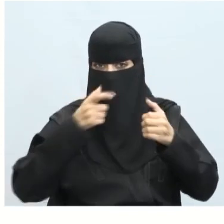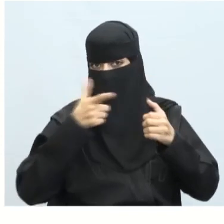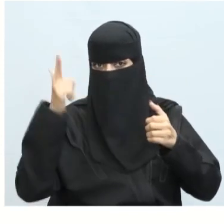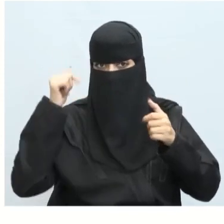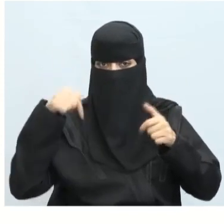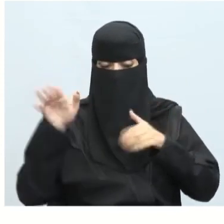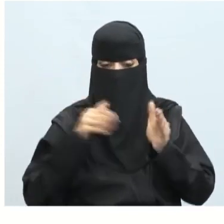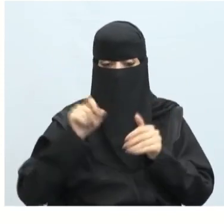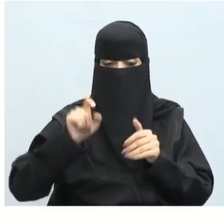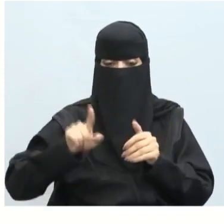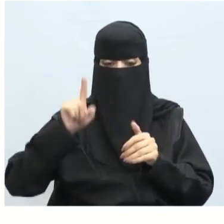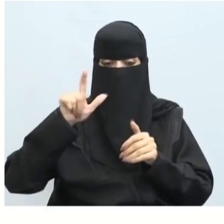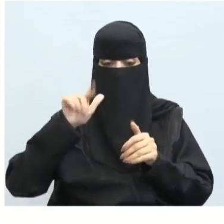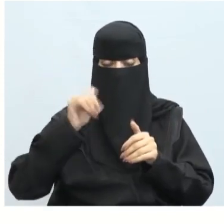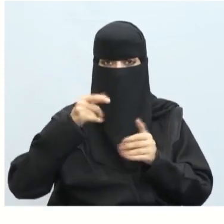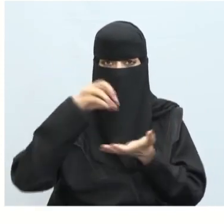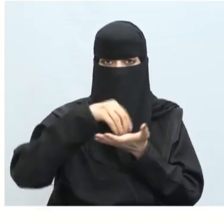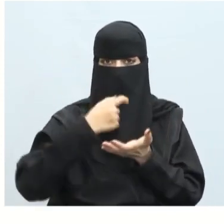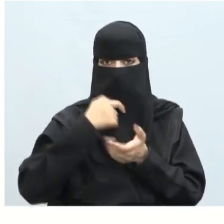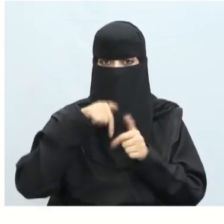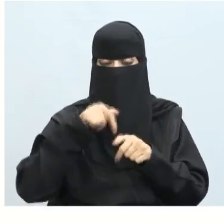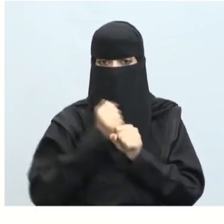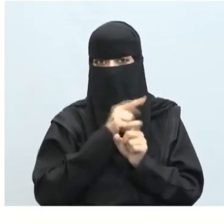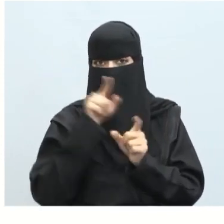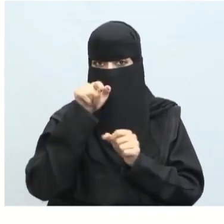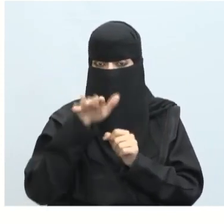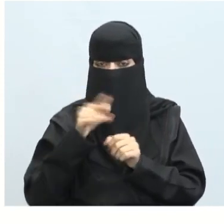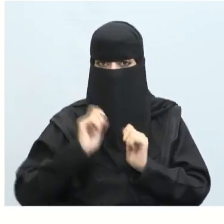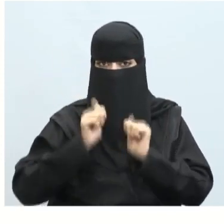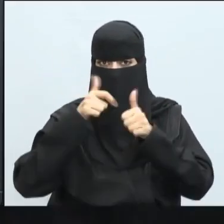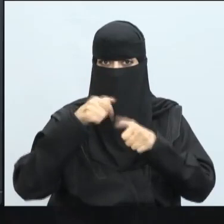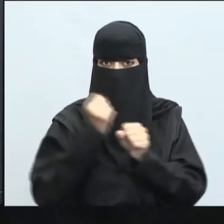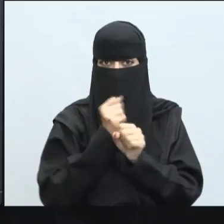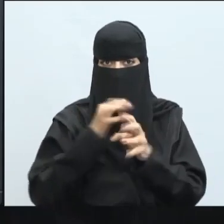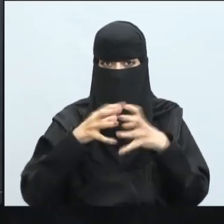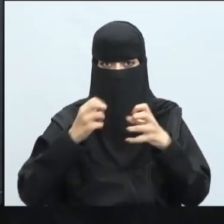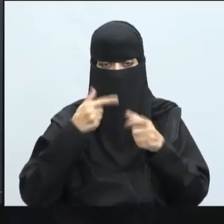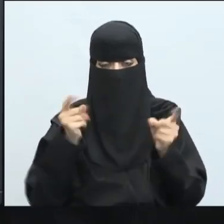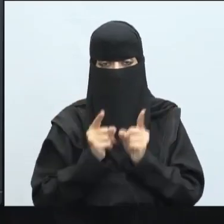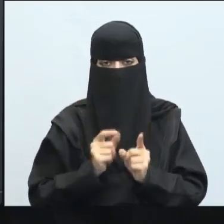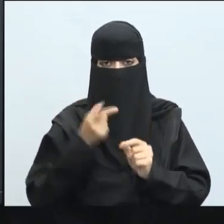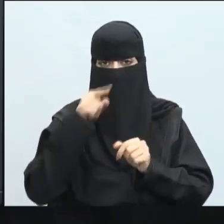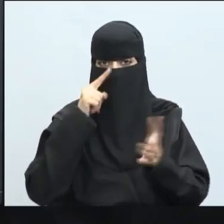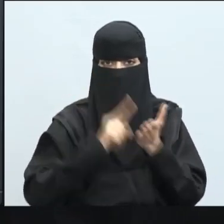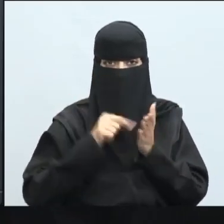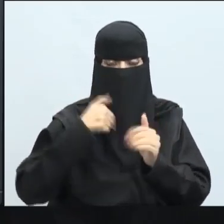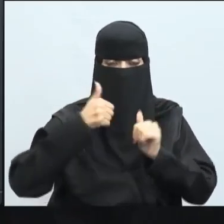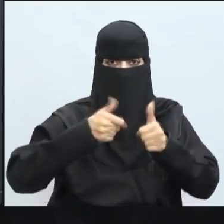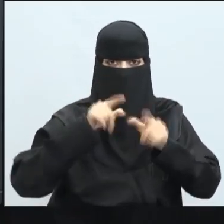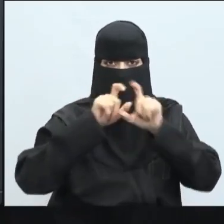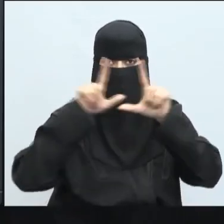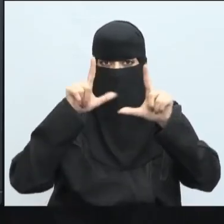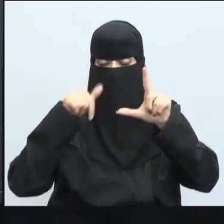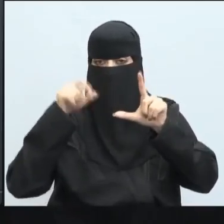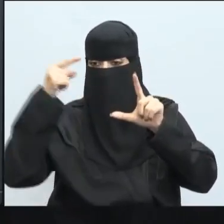نلاحظ لدينا هنا في التطبيق أنت قمت في مرحلة التحليل بتحديد أنه سيتم عرض